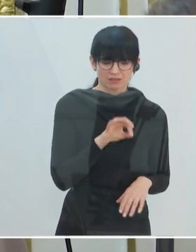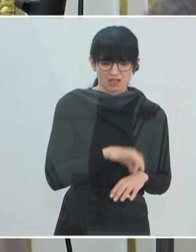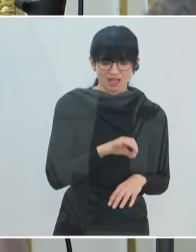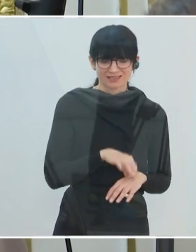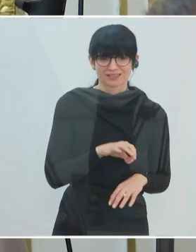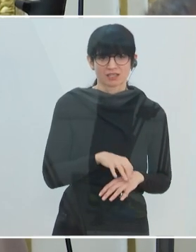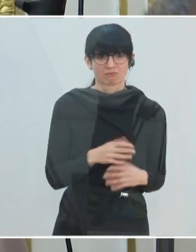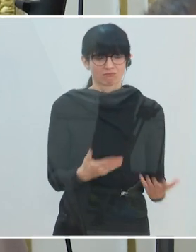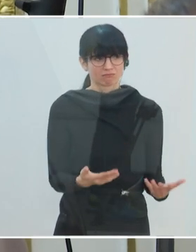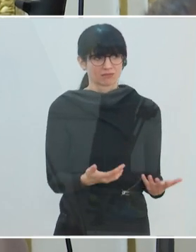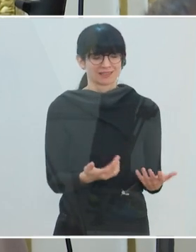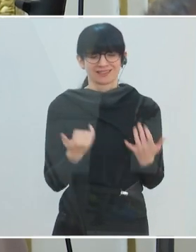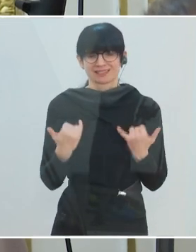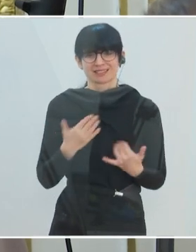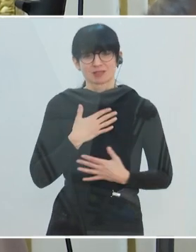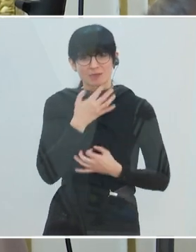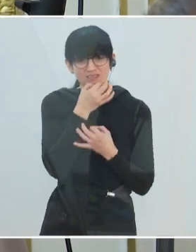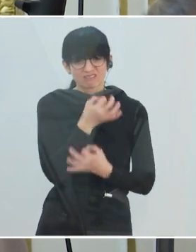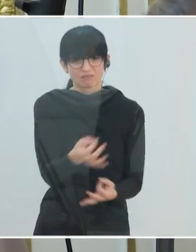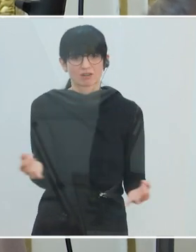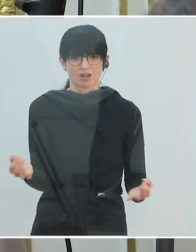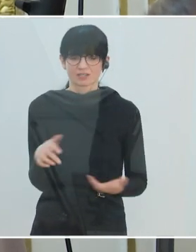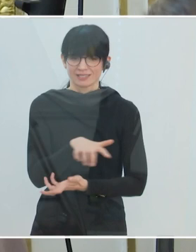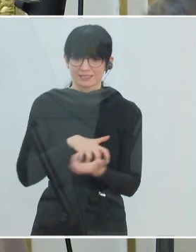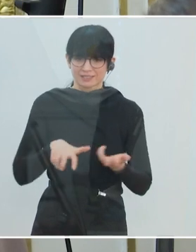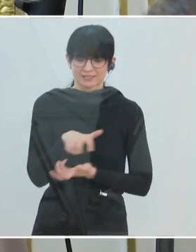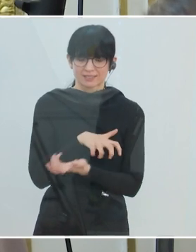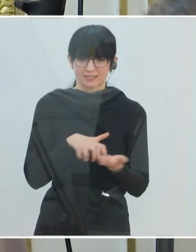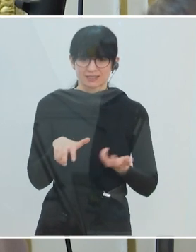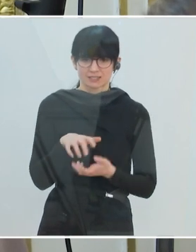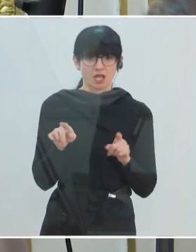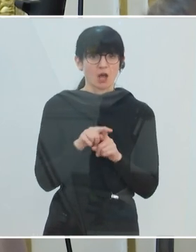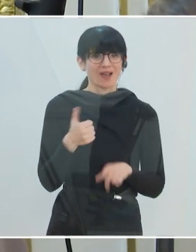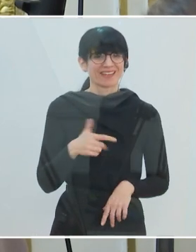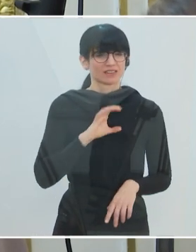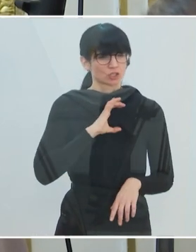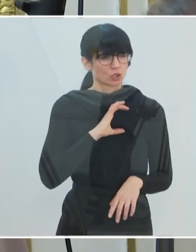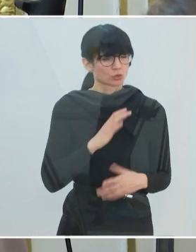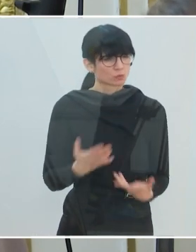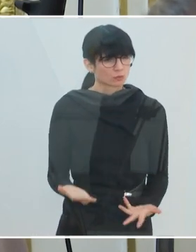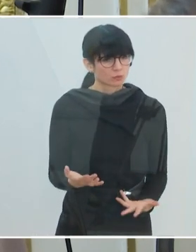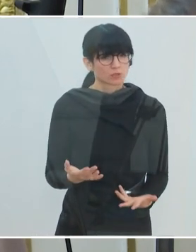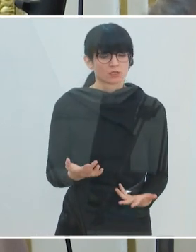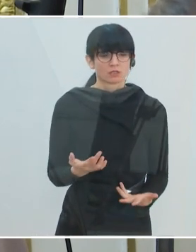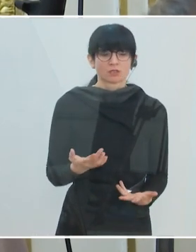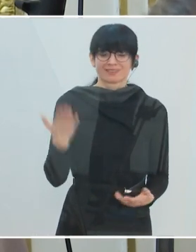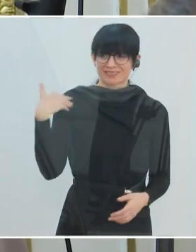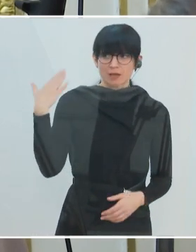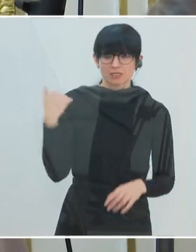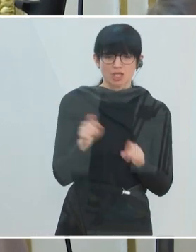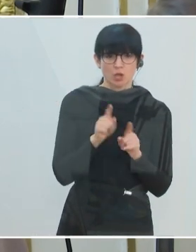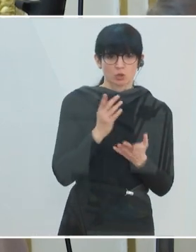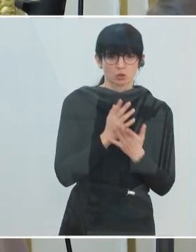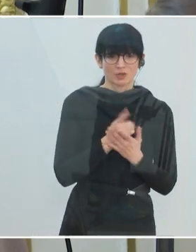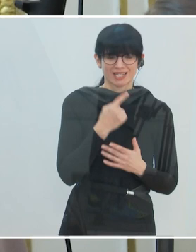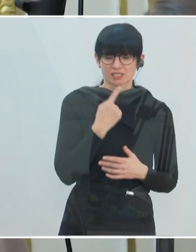Kinder. Jetzt wäre meine Frage, da ja Krisen, wie wir gerade gehört haben, auch eine Chance sind und Sie damals auch gesagt haben,